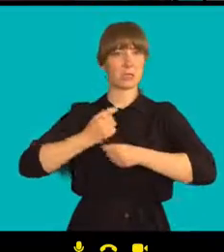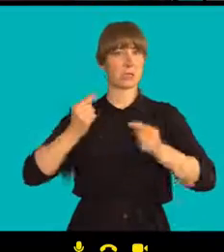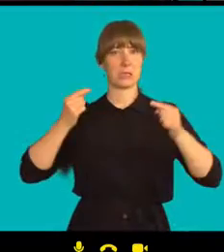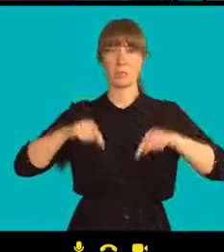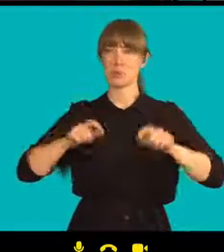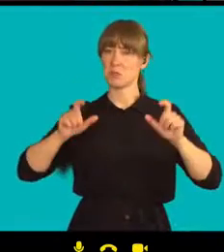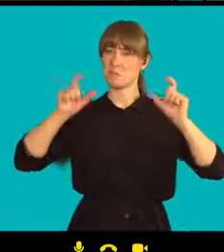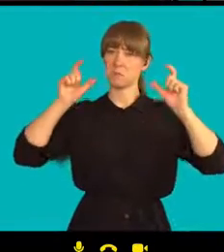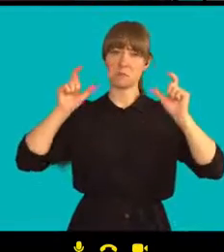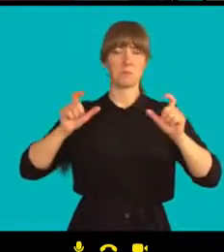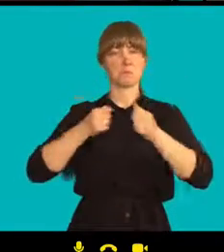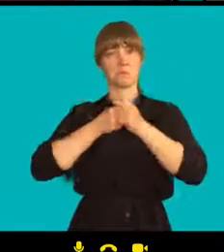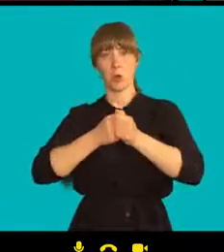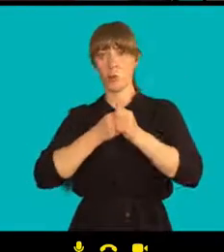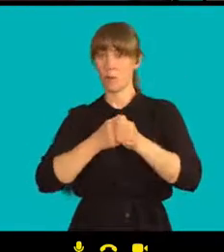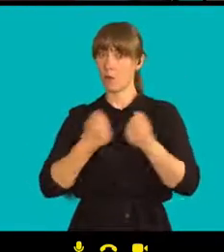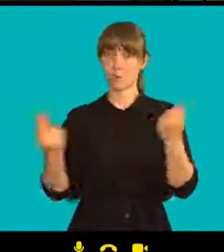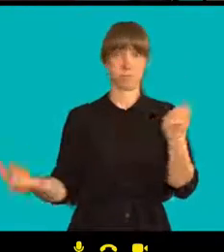skutečně revoluční.